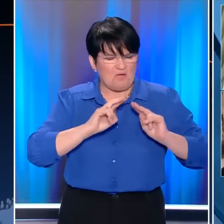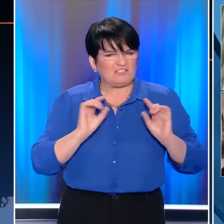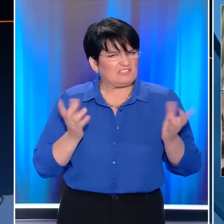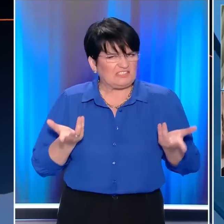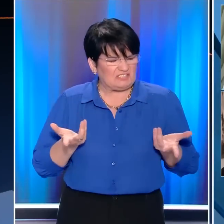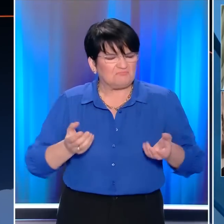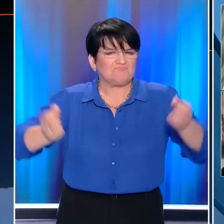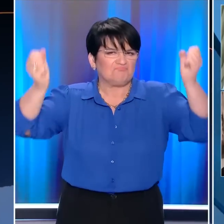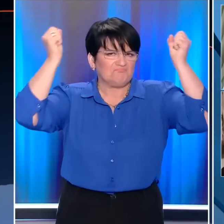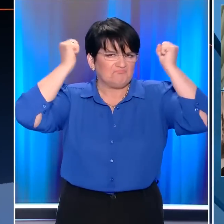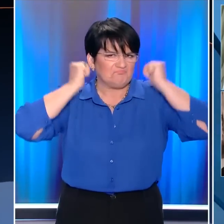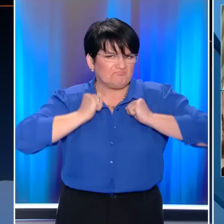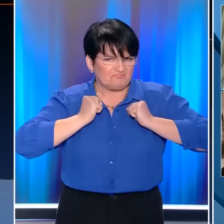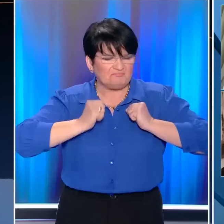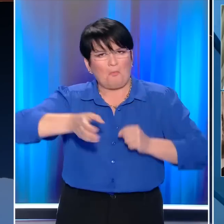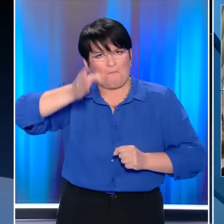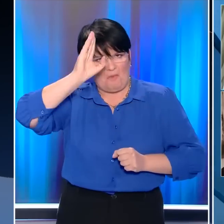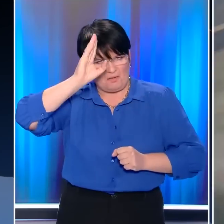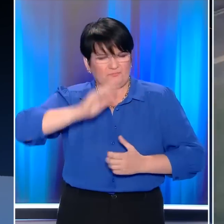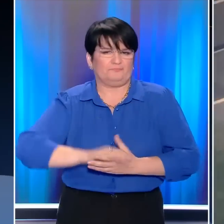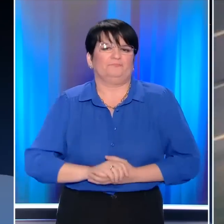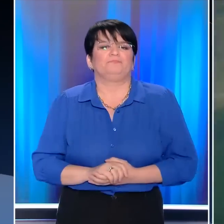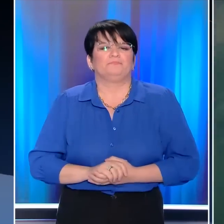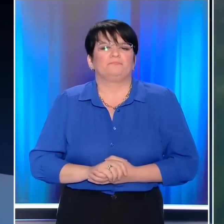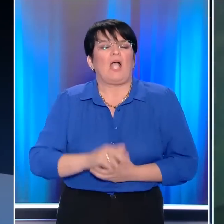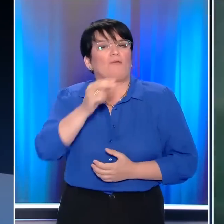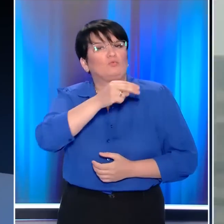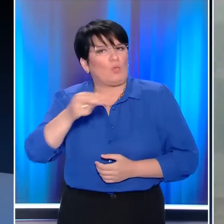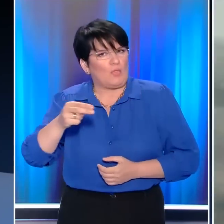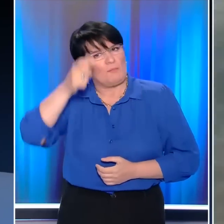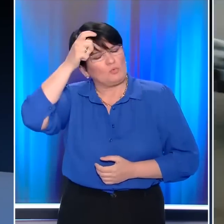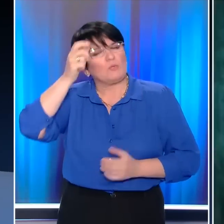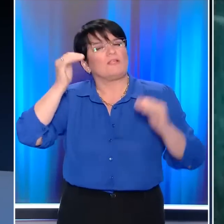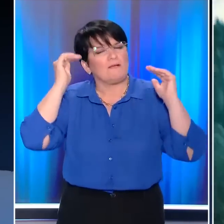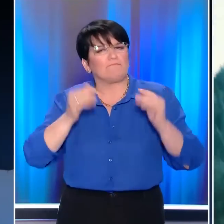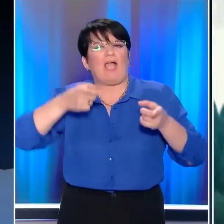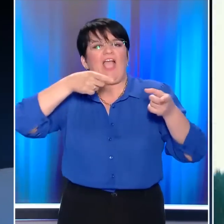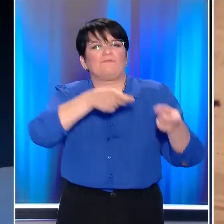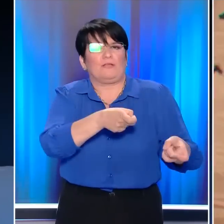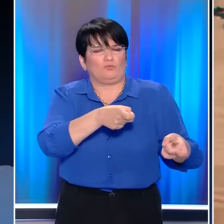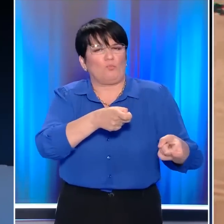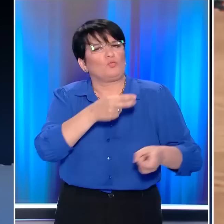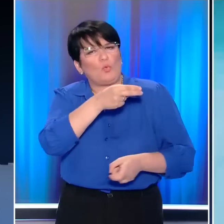πήγαινε εκεί που θα πάει η Γαμαλή να φύγει πουρεμένος. Μέσα σε αυτό το κλίμα η Άγγερα συνεχίζει τους εκβιασμούς,